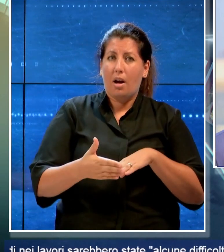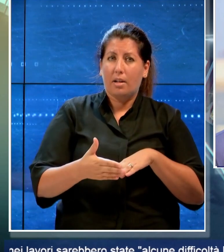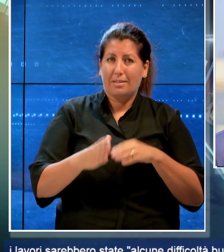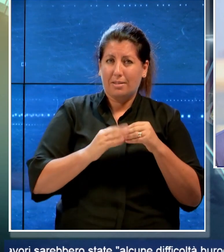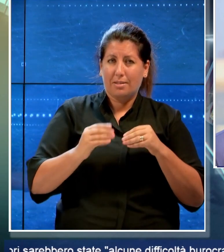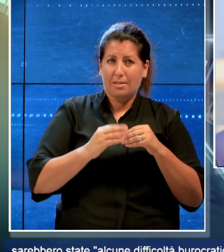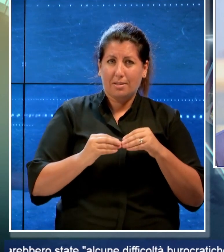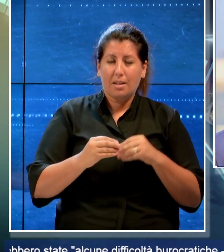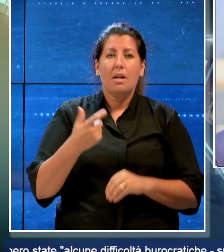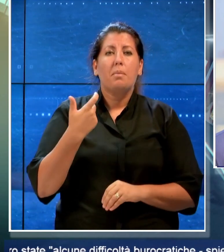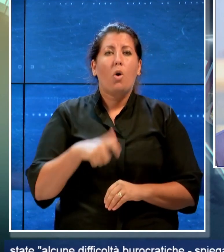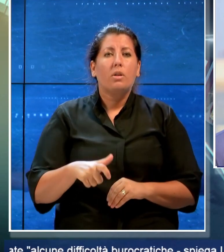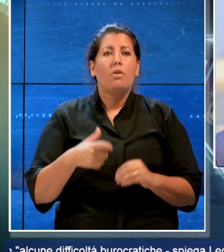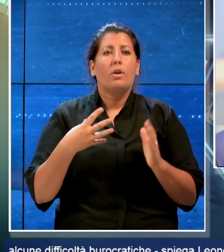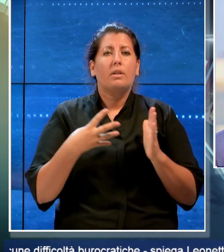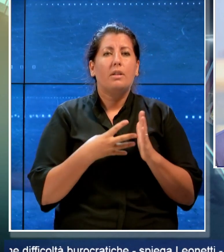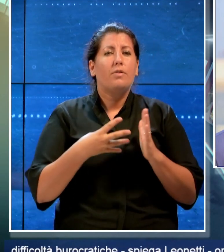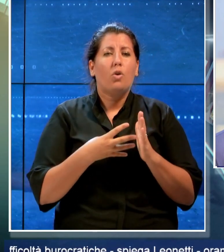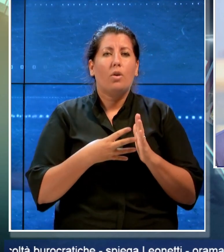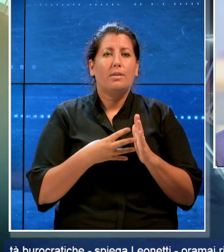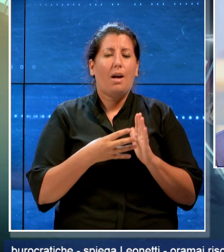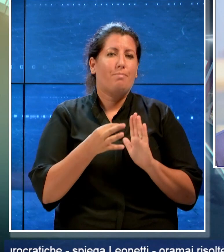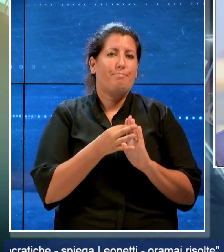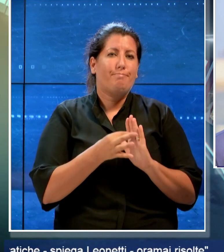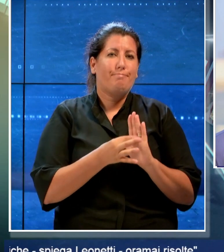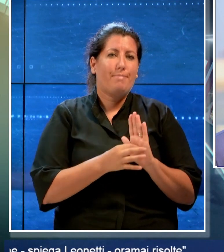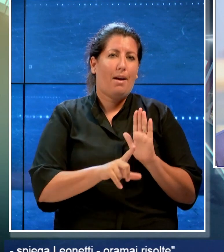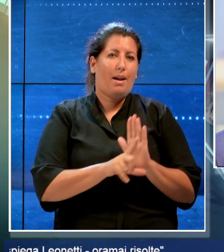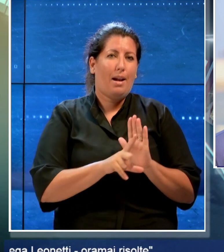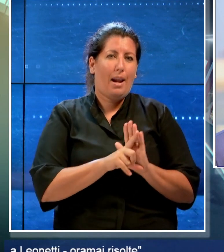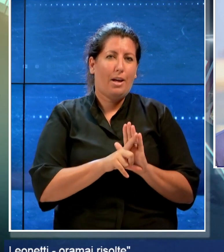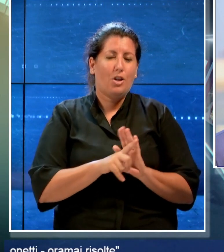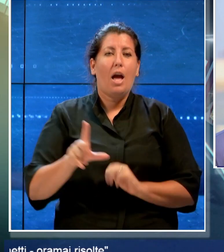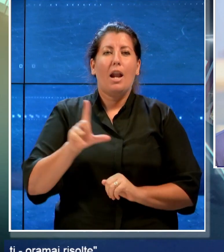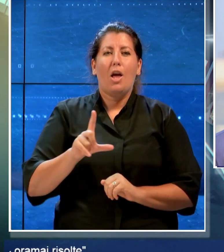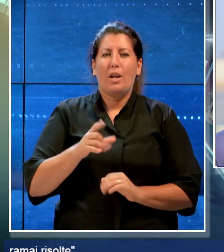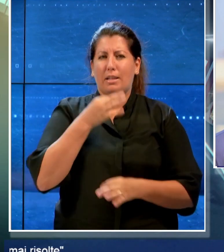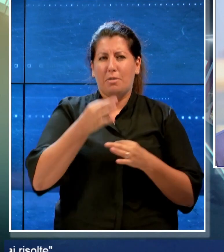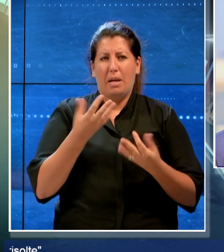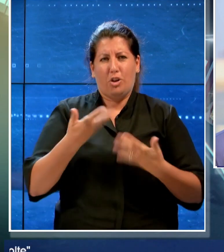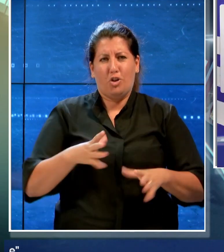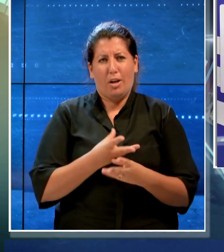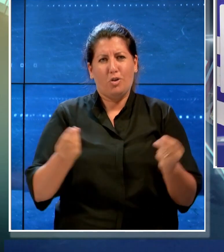alcune difficoltà burocratiche. Spiega Leonetti, oramai risolte.